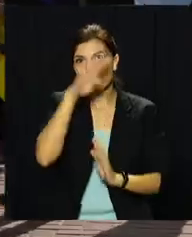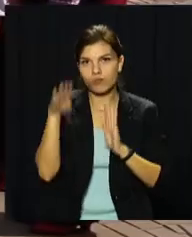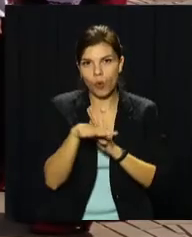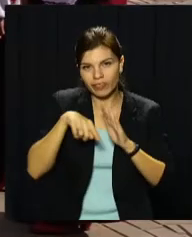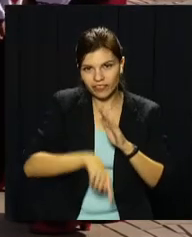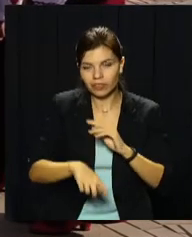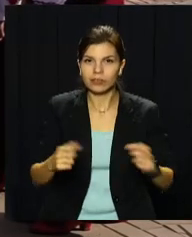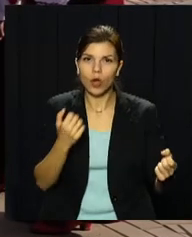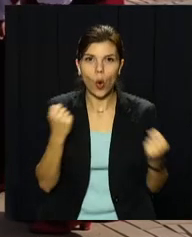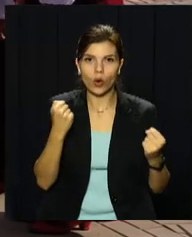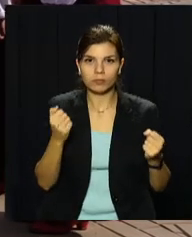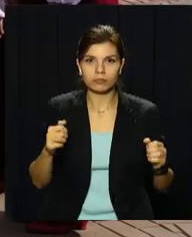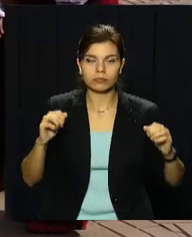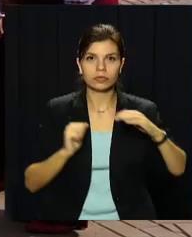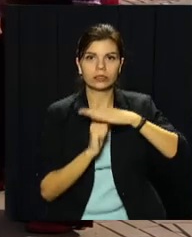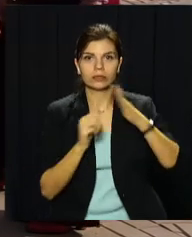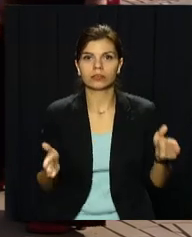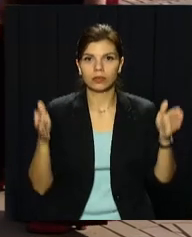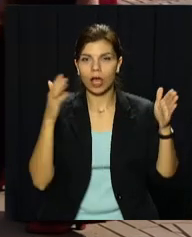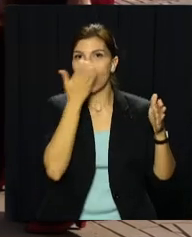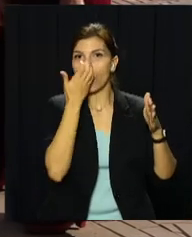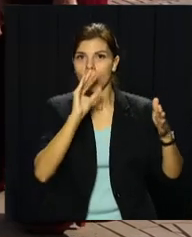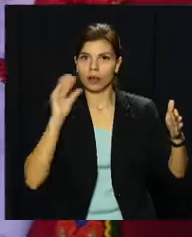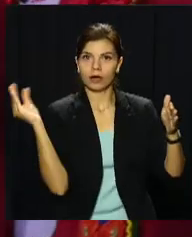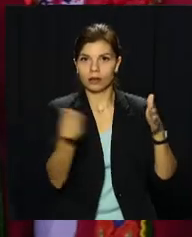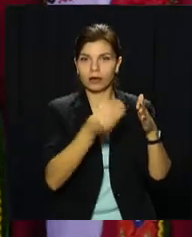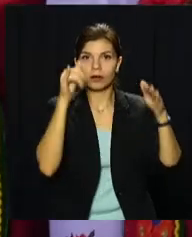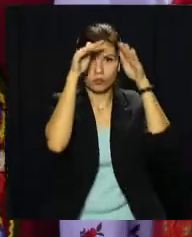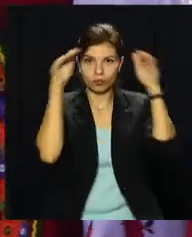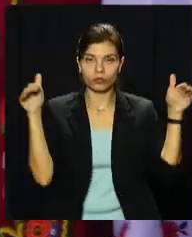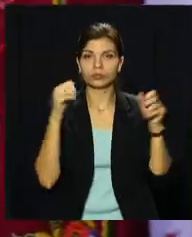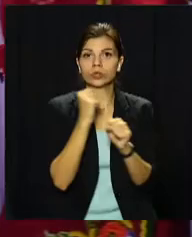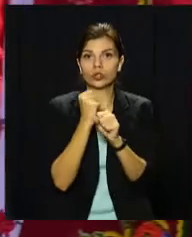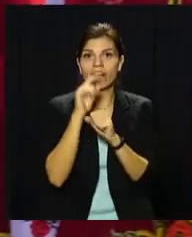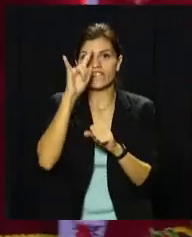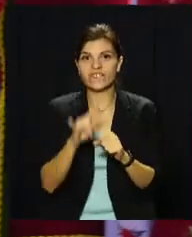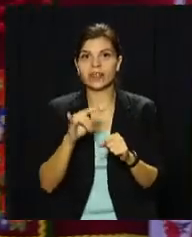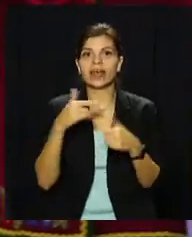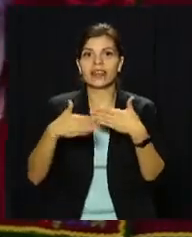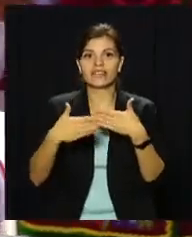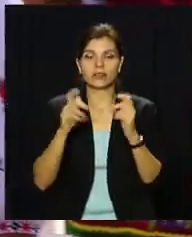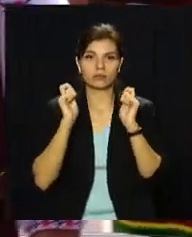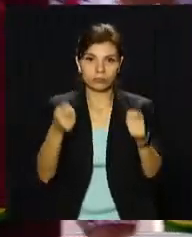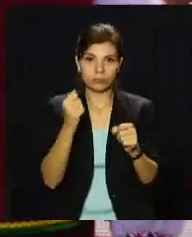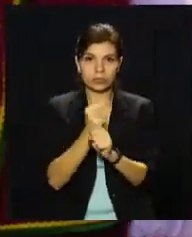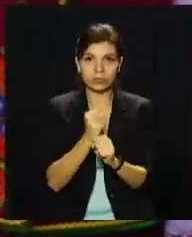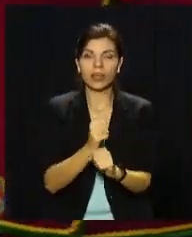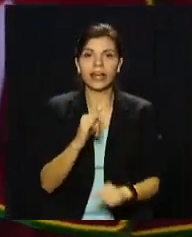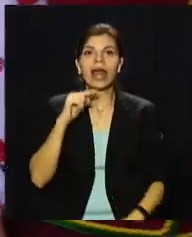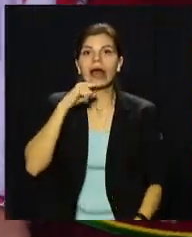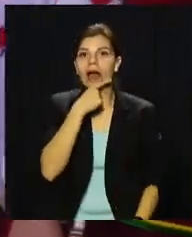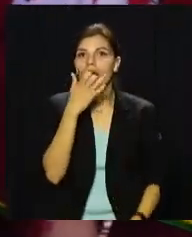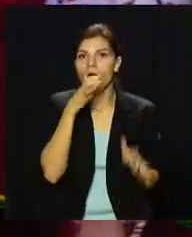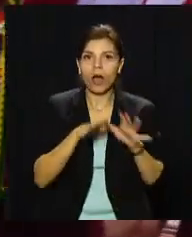перекриття, укріпили підпірні стіни, утеплили фасад і покрівлю, встановили вікна та двері. А ще зробили автономну